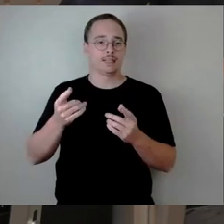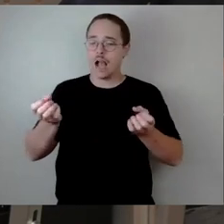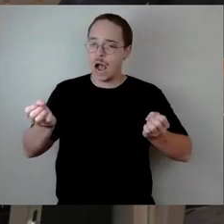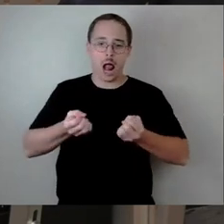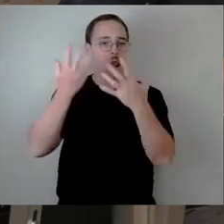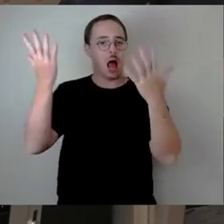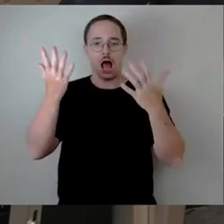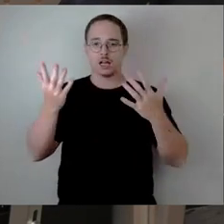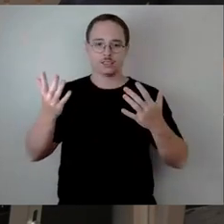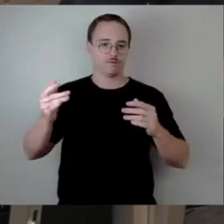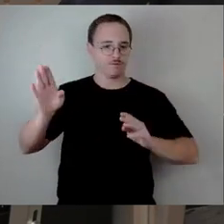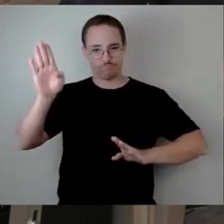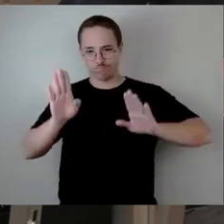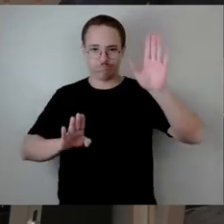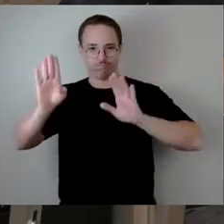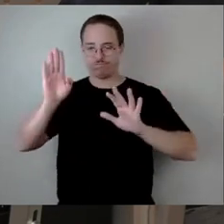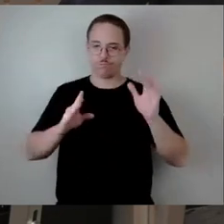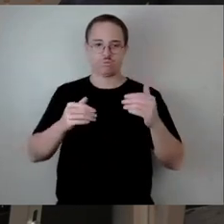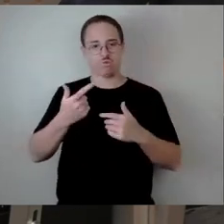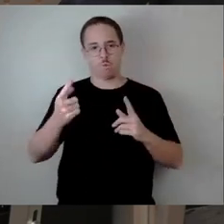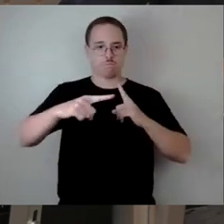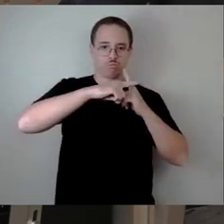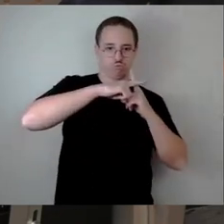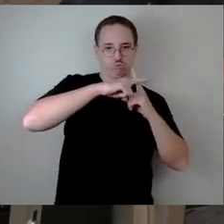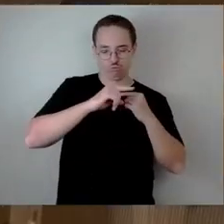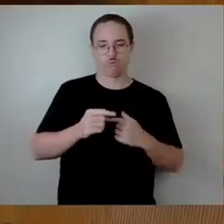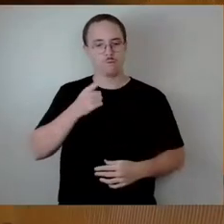Kleingärtner werden es Ihnen danken. Ich danke für Ihre Aufmerksamkeit.